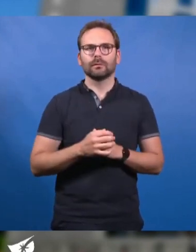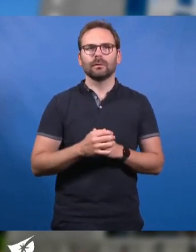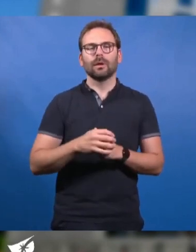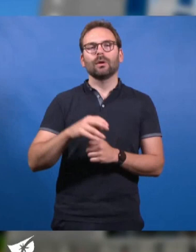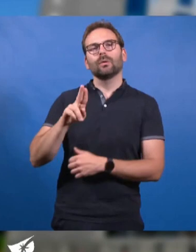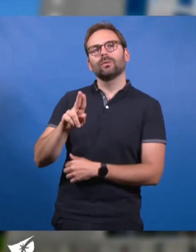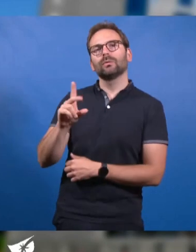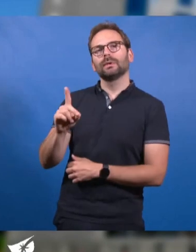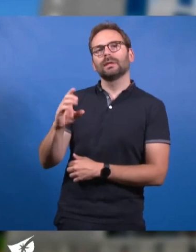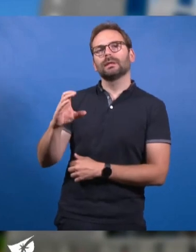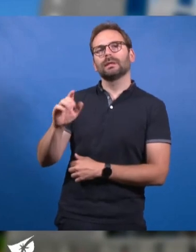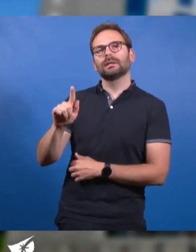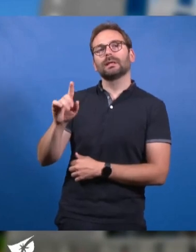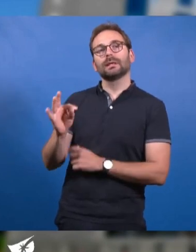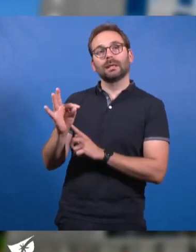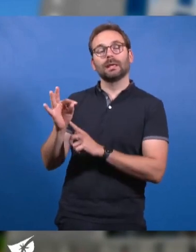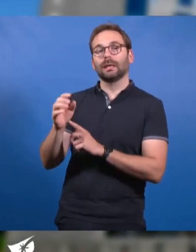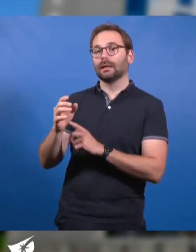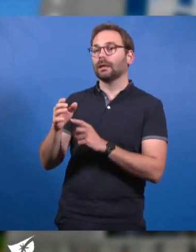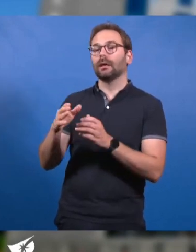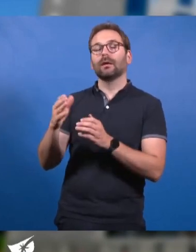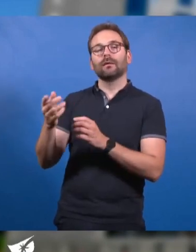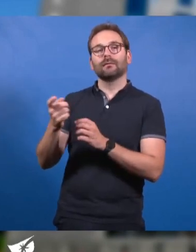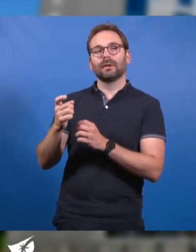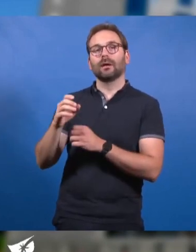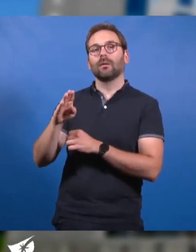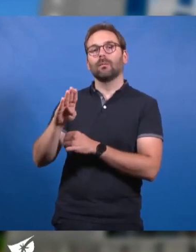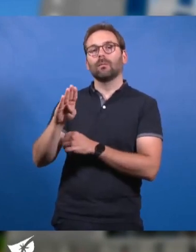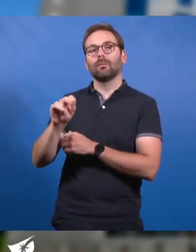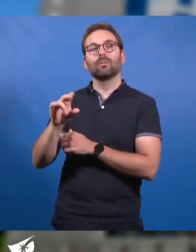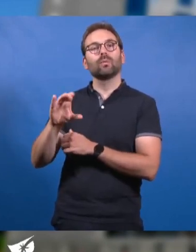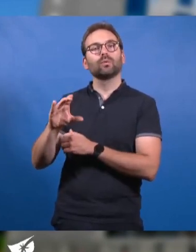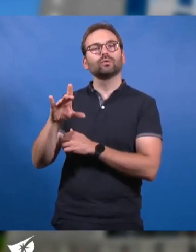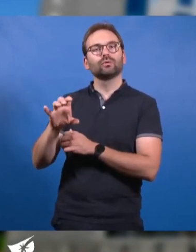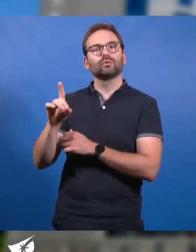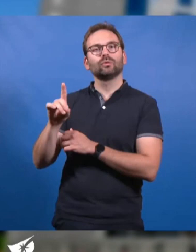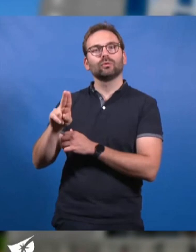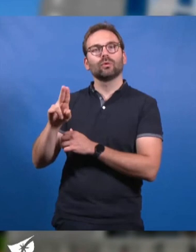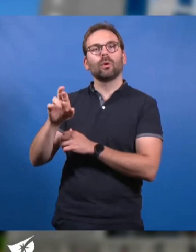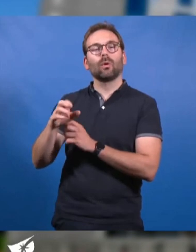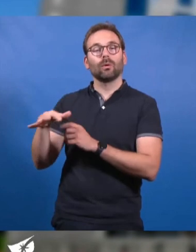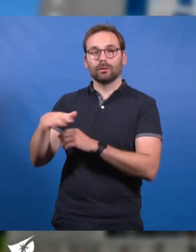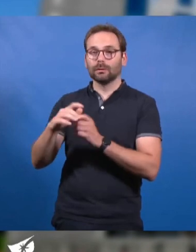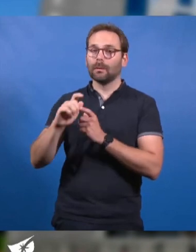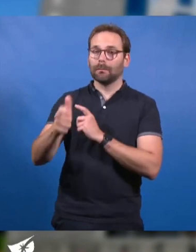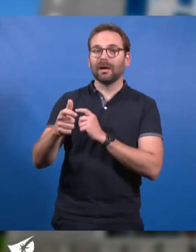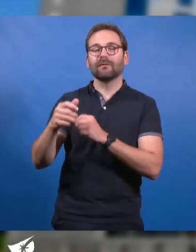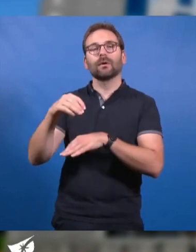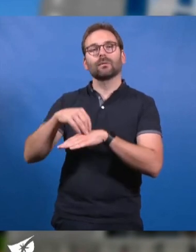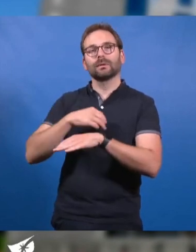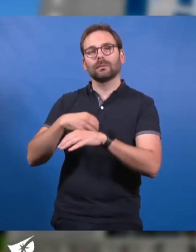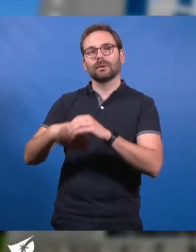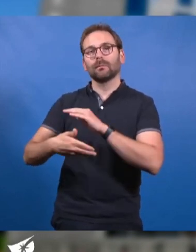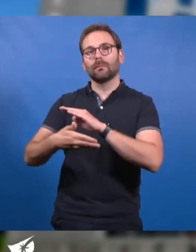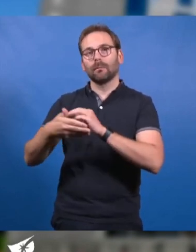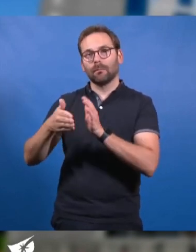'UDCGT des Bouches-du-Rhône, dont elle a été membre, puis au sein du conseil municipal de Marseille, et en tant que conseillère